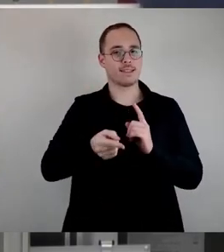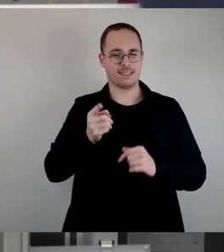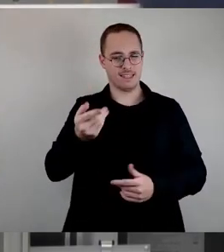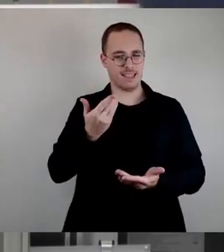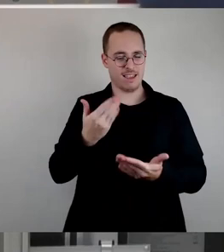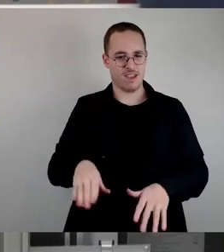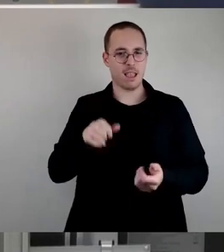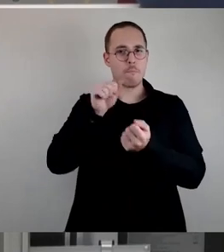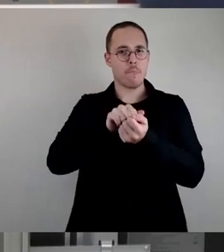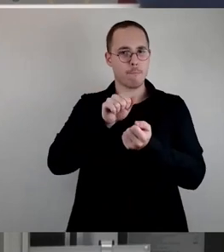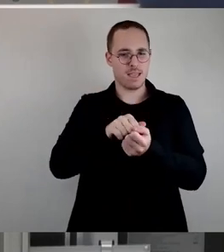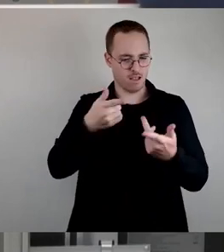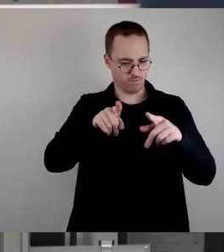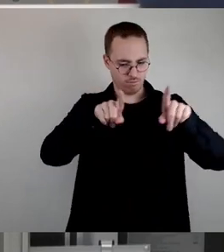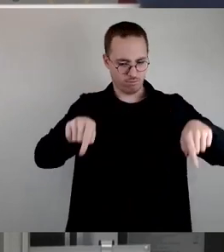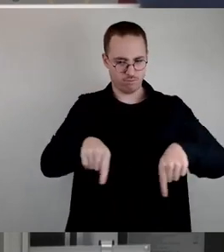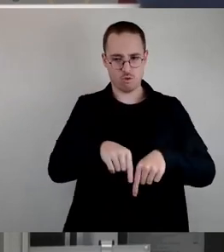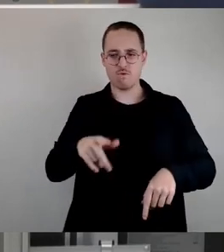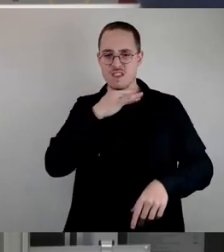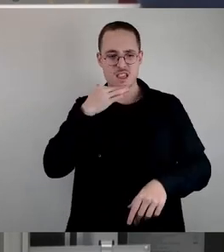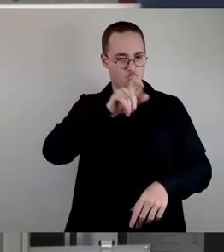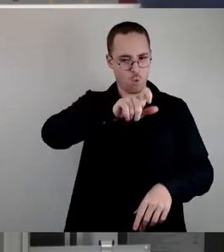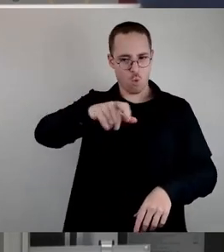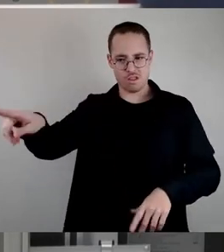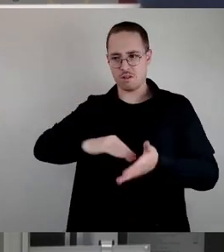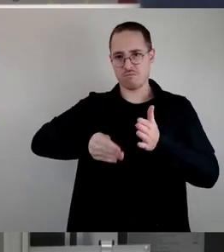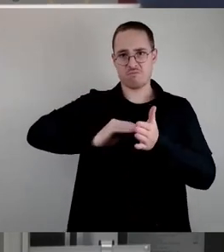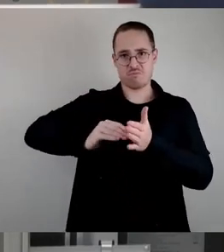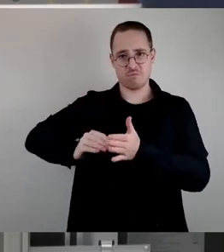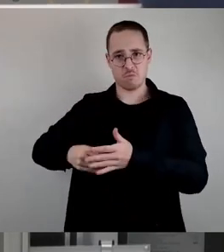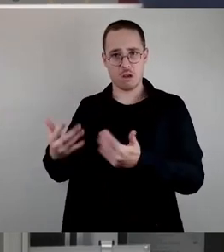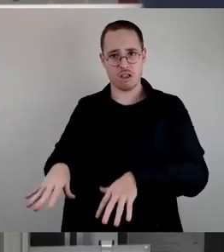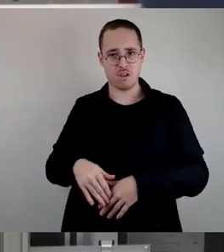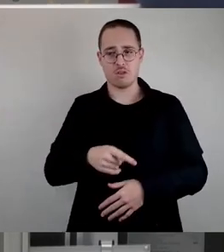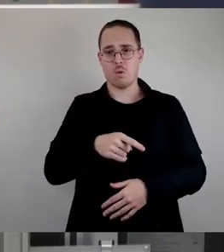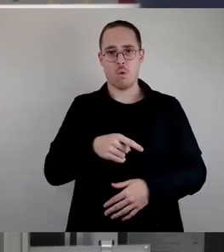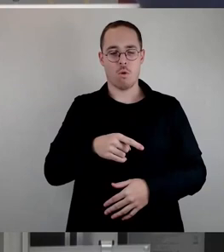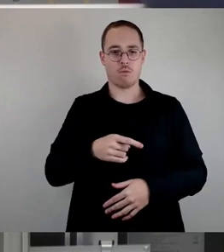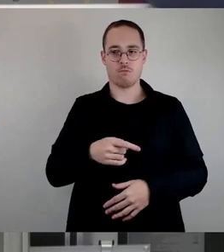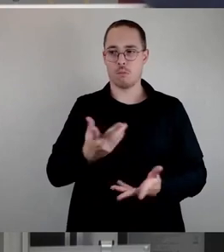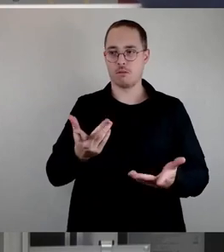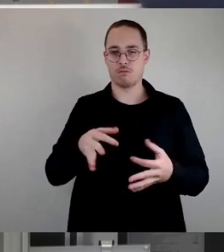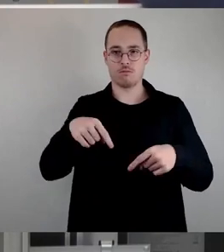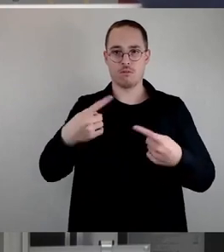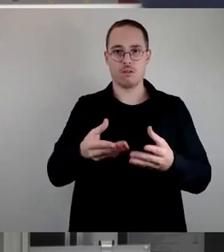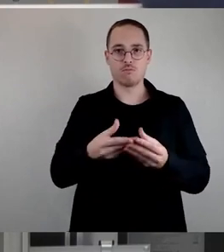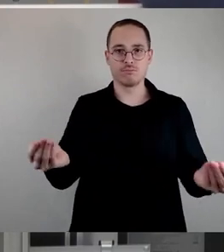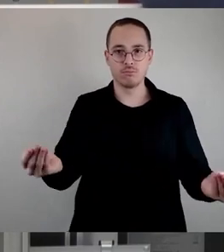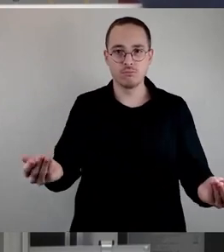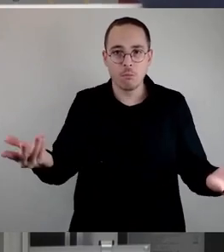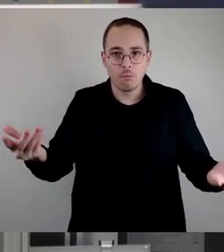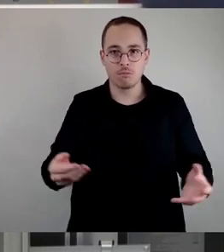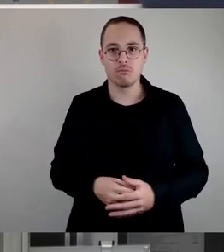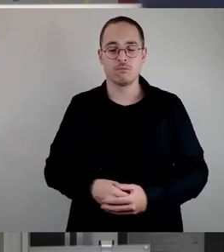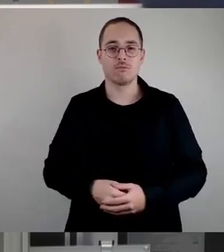Ende nicht mehr wirklich das Licht der Welt oder des Unterschreibens gefunden im Kontext des Streites. Und die Bürgermeisterwahlen hätten ja diejenigen, die dann am